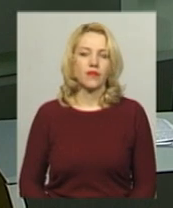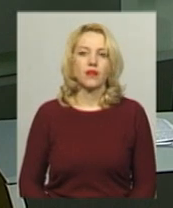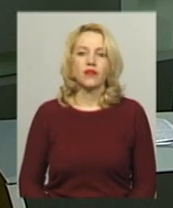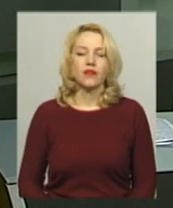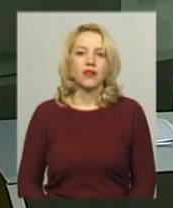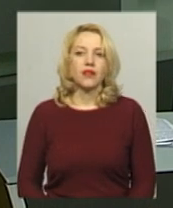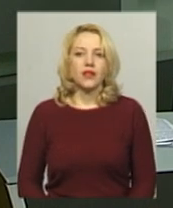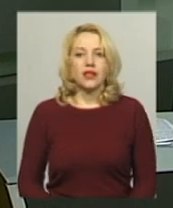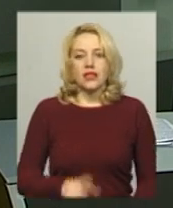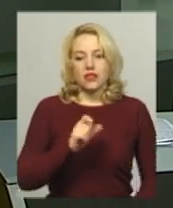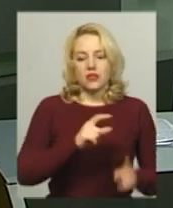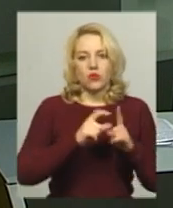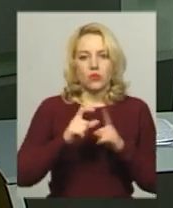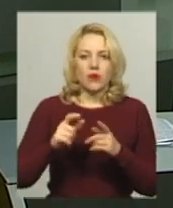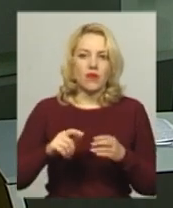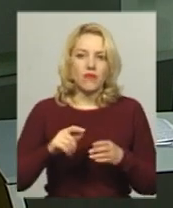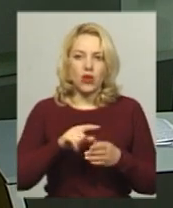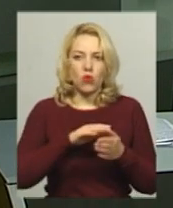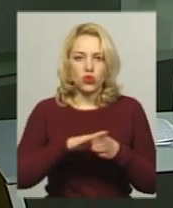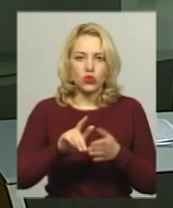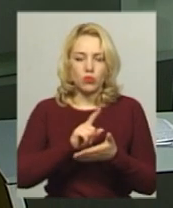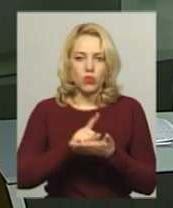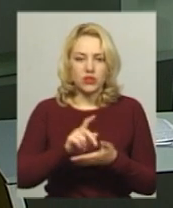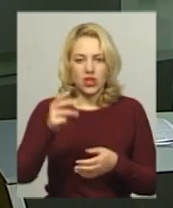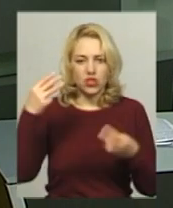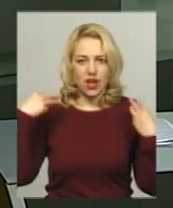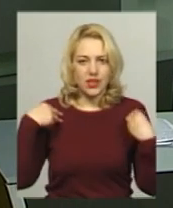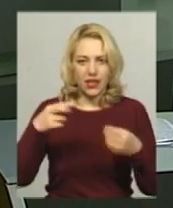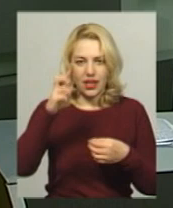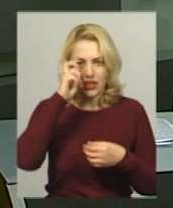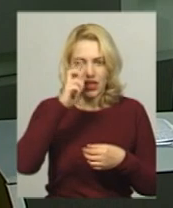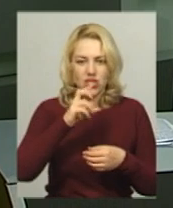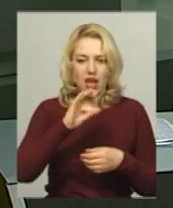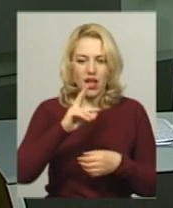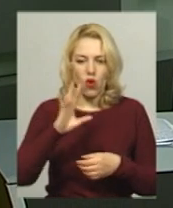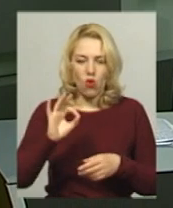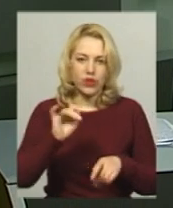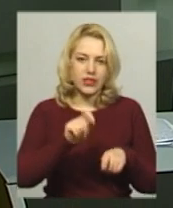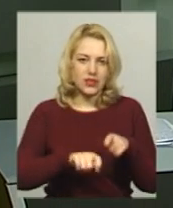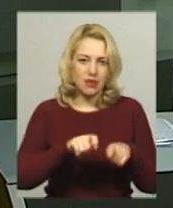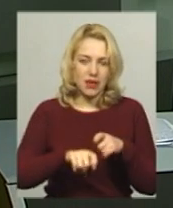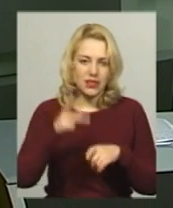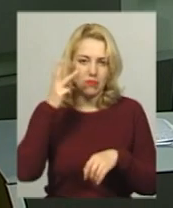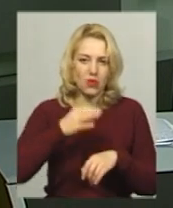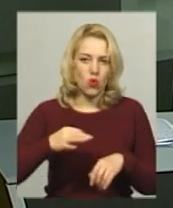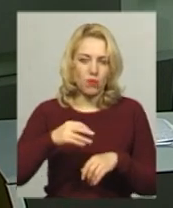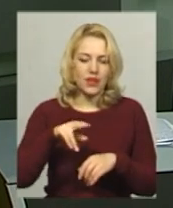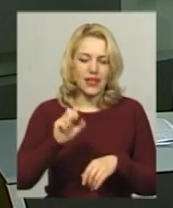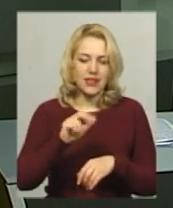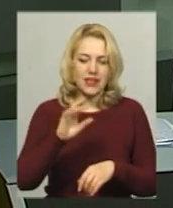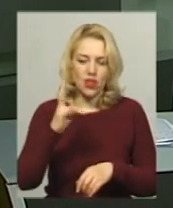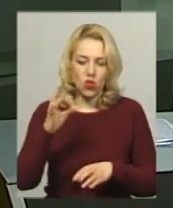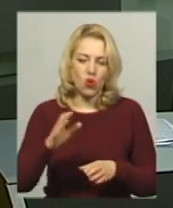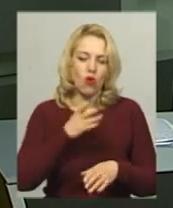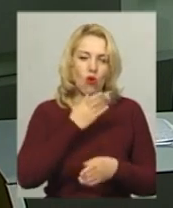За словами виконуючого обов'язки начальника Державної екологічної інспекції в Хмельницькій області Олега Даценка, остання